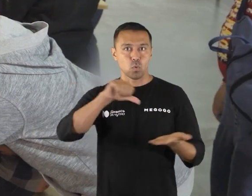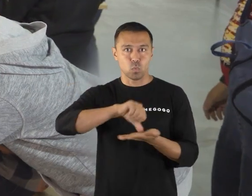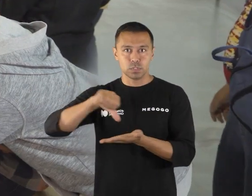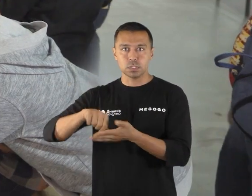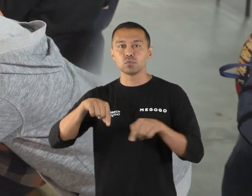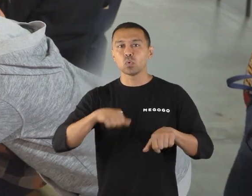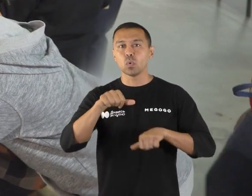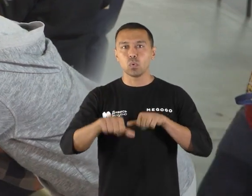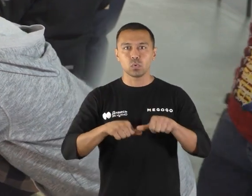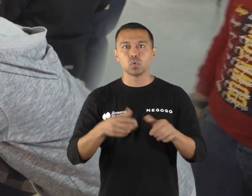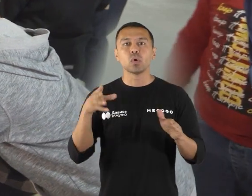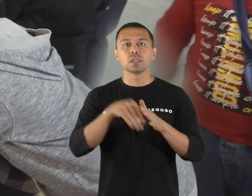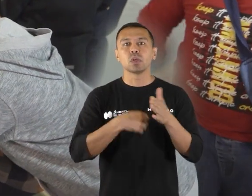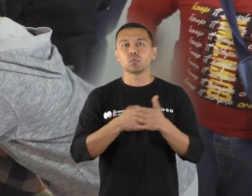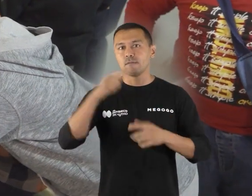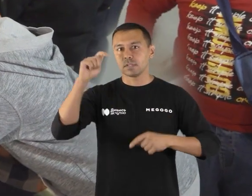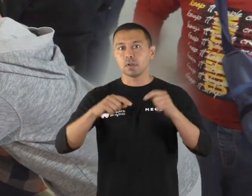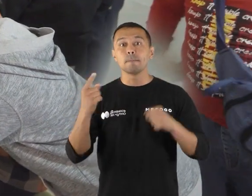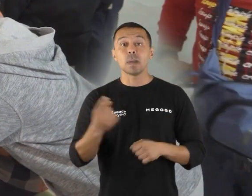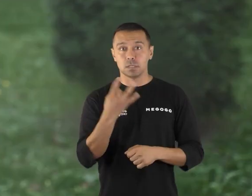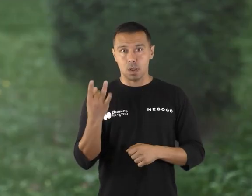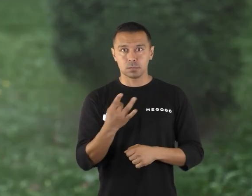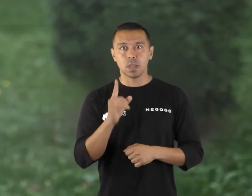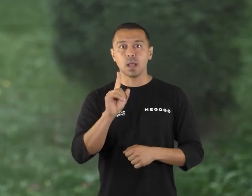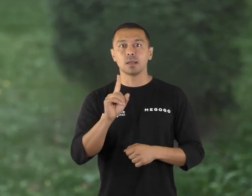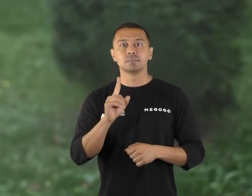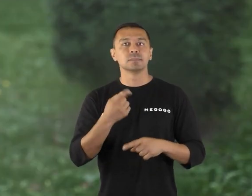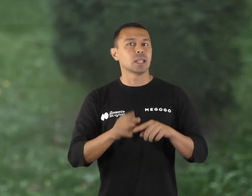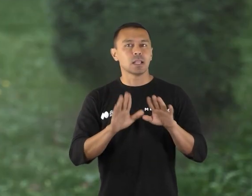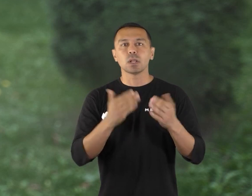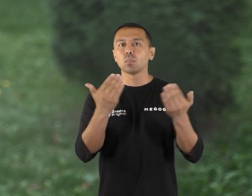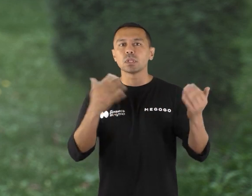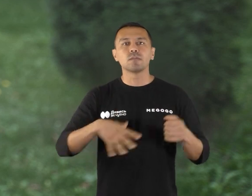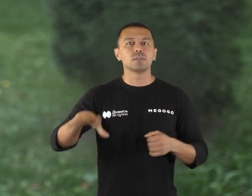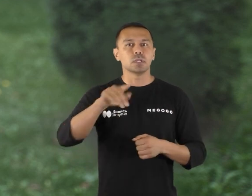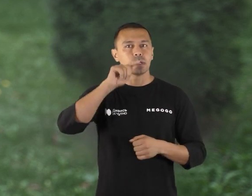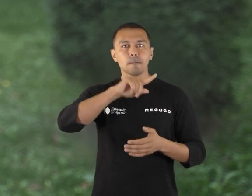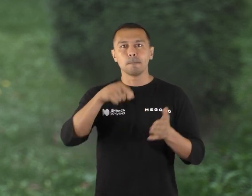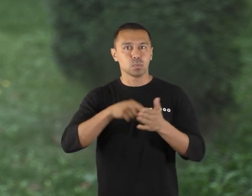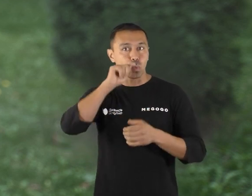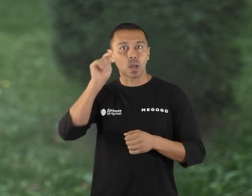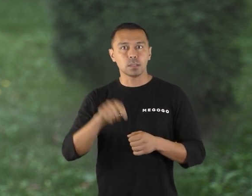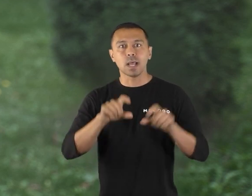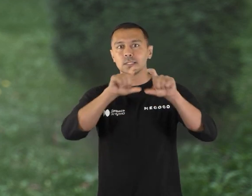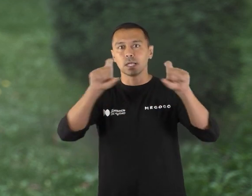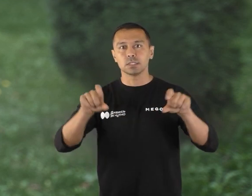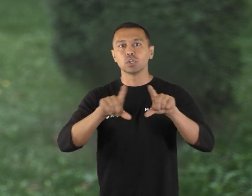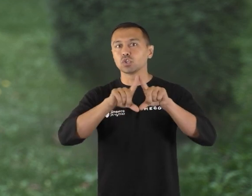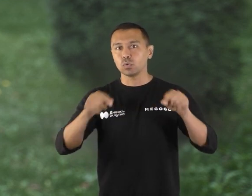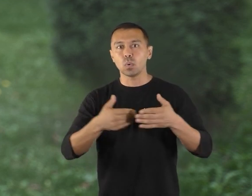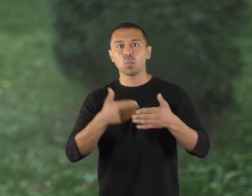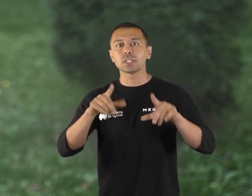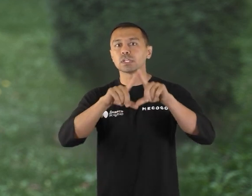учасників цього року доєднається до фестивалю вперше. Це не лише музеї з усіх куточків України, а й заклади шкільної та